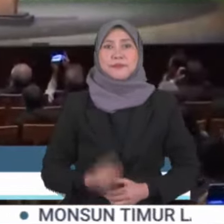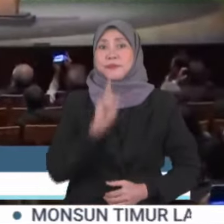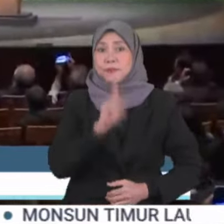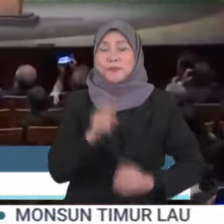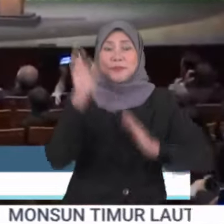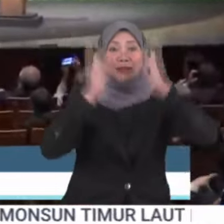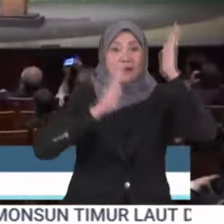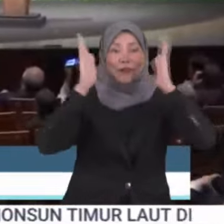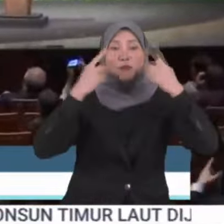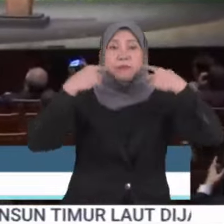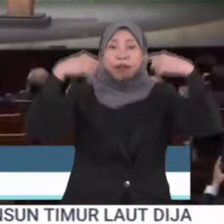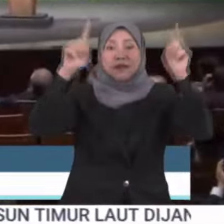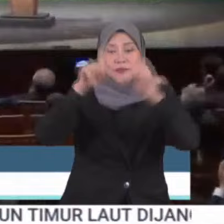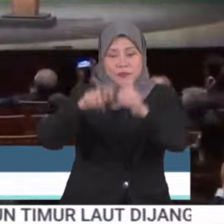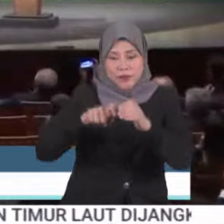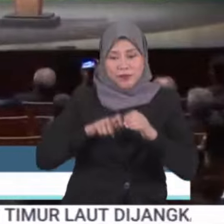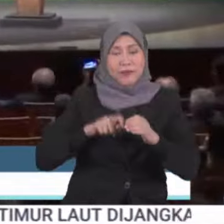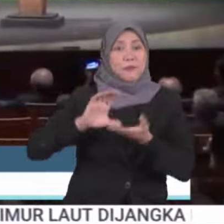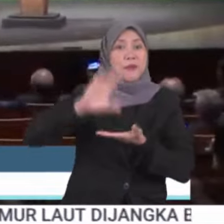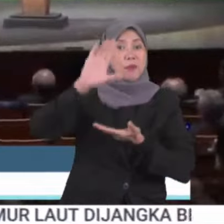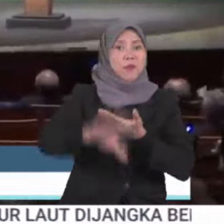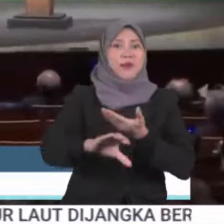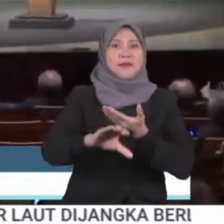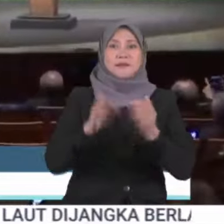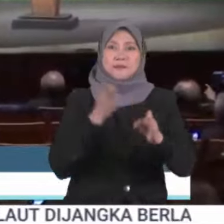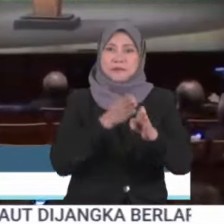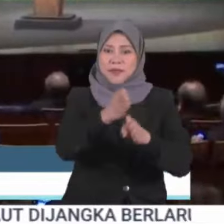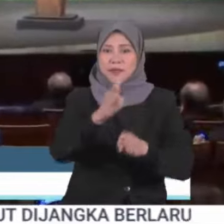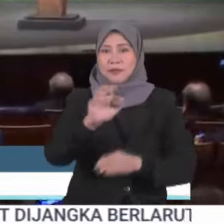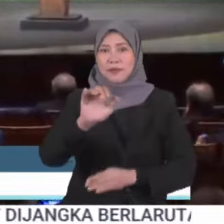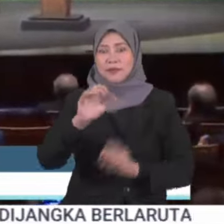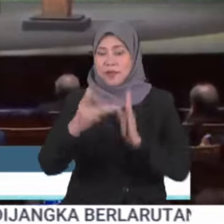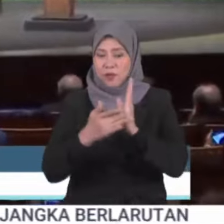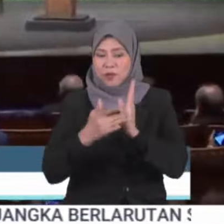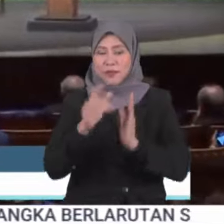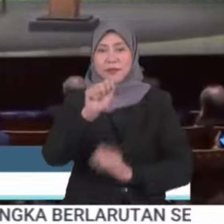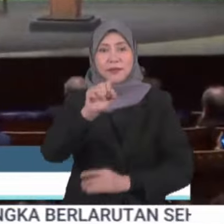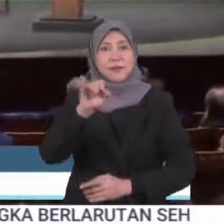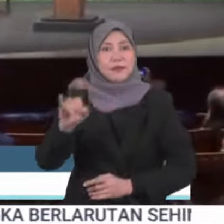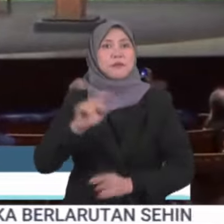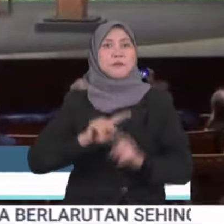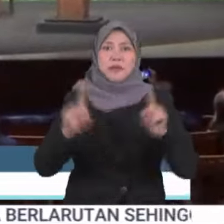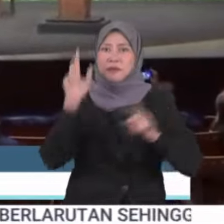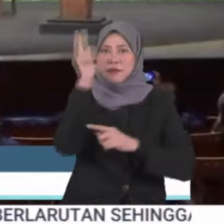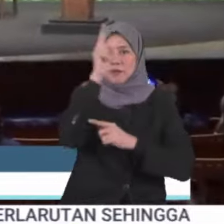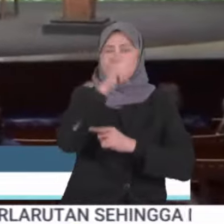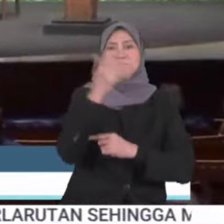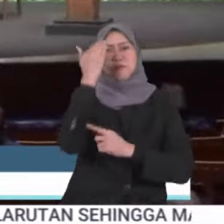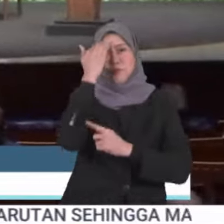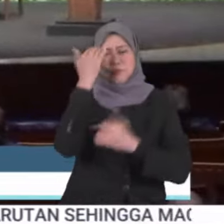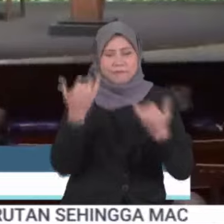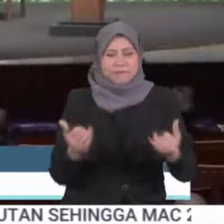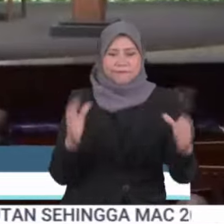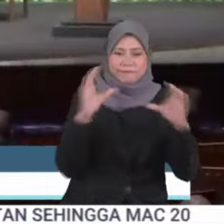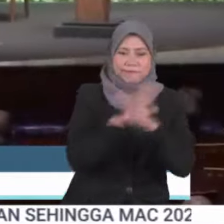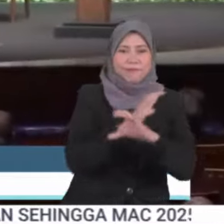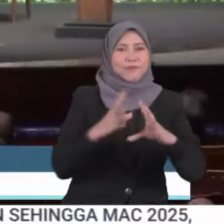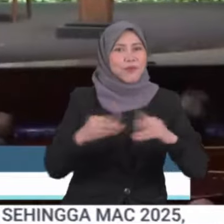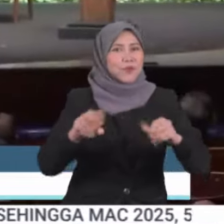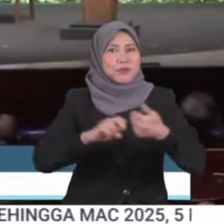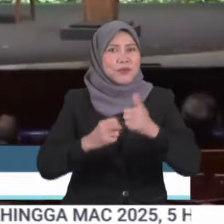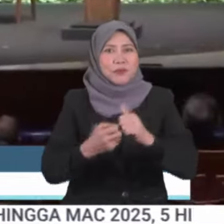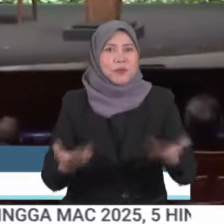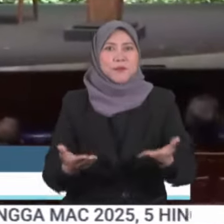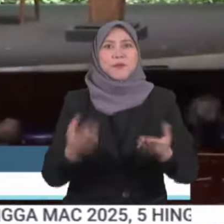Meskipun Malaysia berjaya tarik pelaburan besar dalam teknologi AI, namun kerajaan sedar cabaran yang perlu ditangani bagi